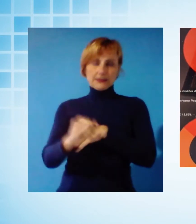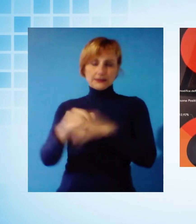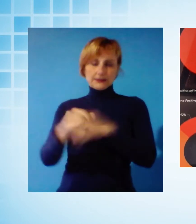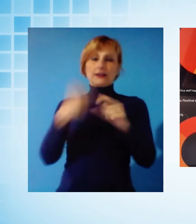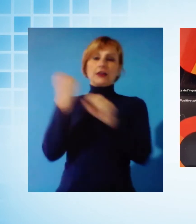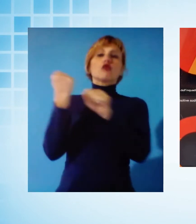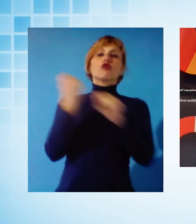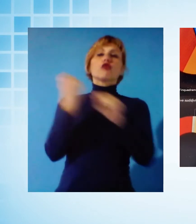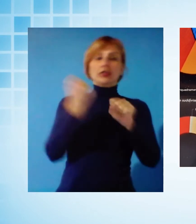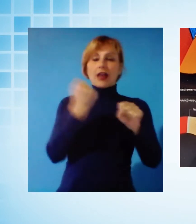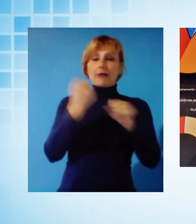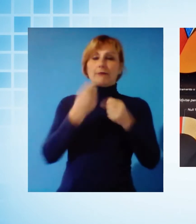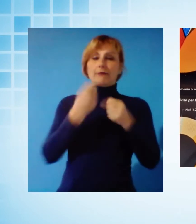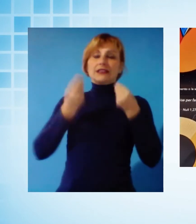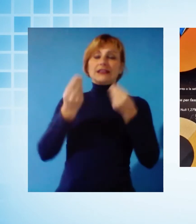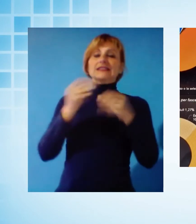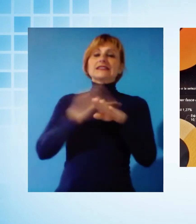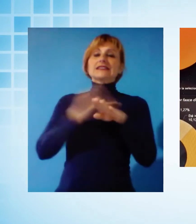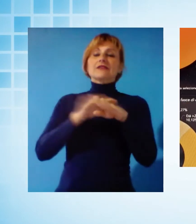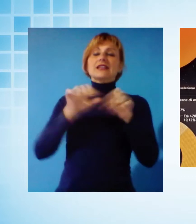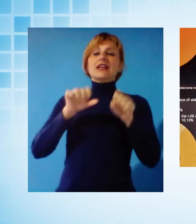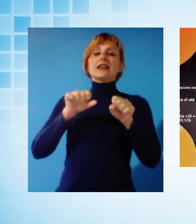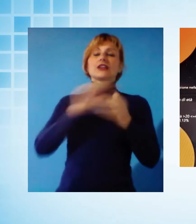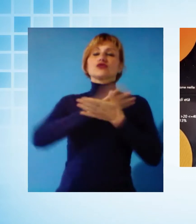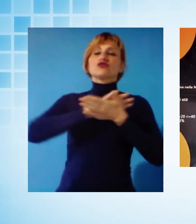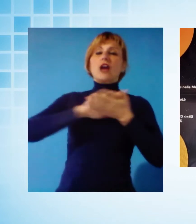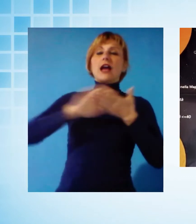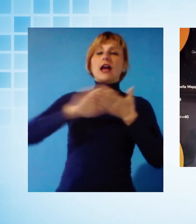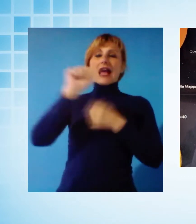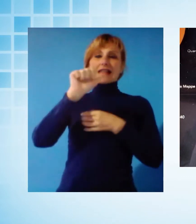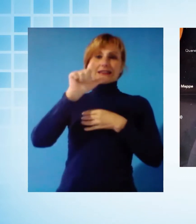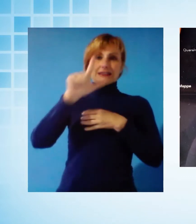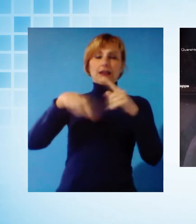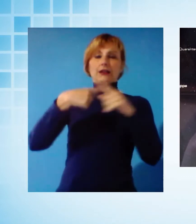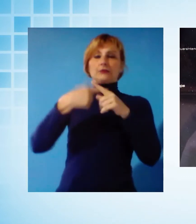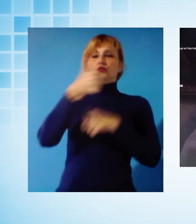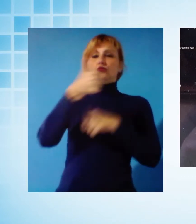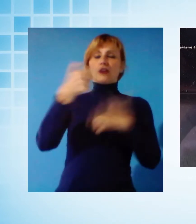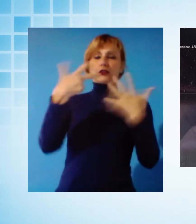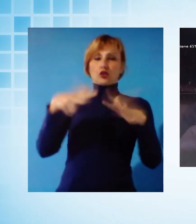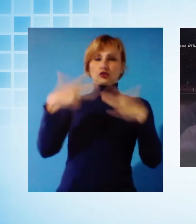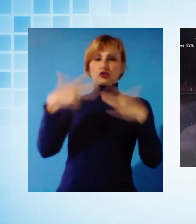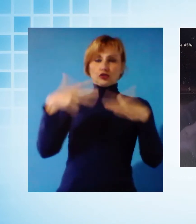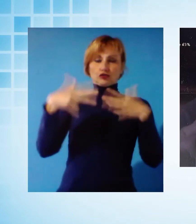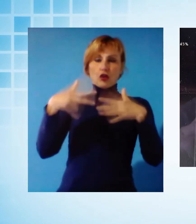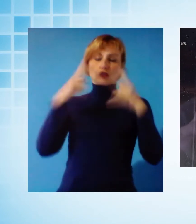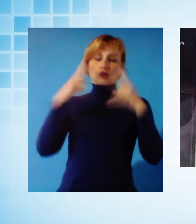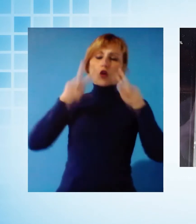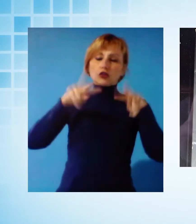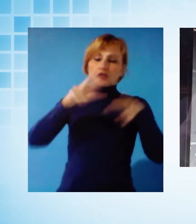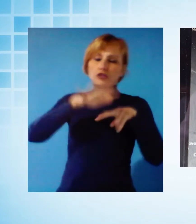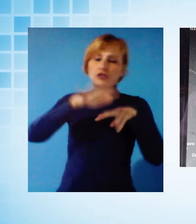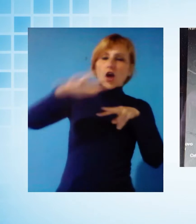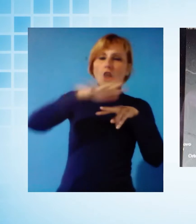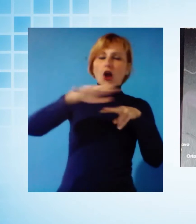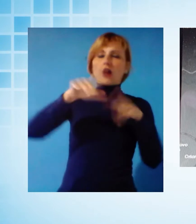per fornire al Servizio Igiene dell'Usle e dal personale del 118, una mappatura online con i dati in tempo reale sempre aggiornati